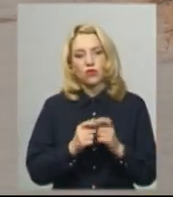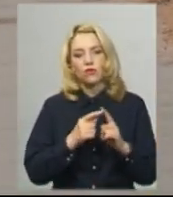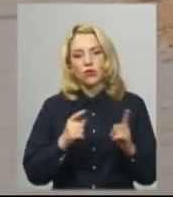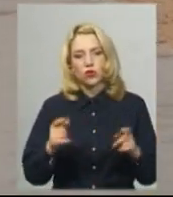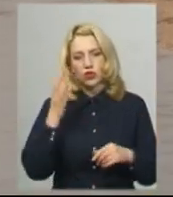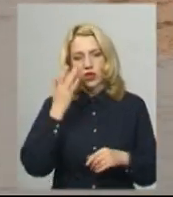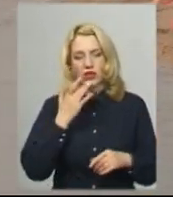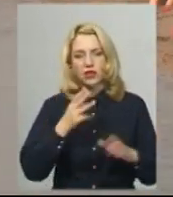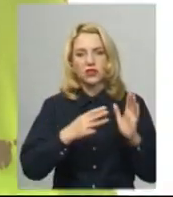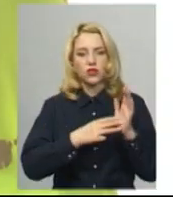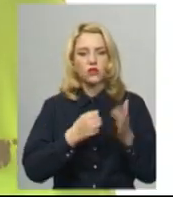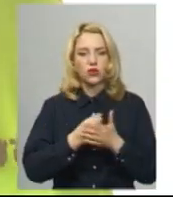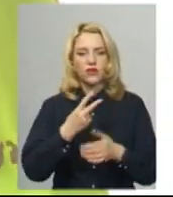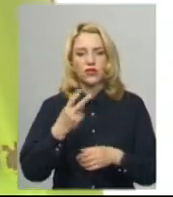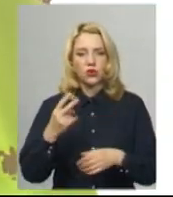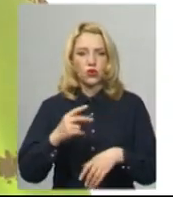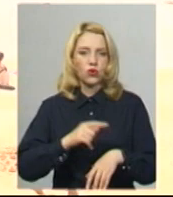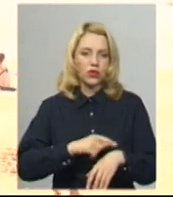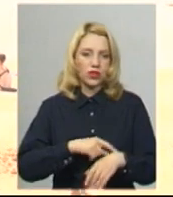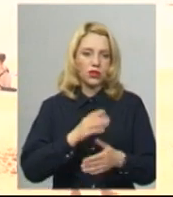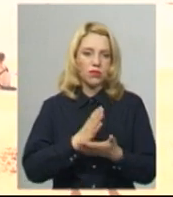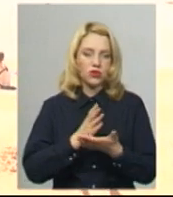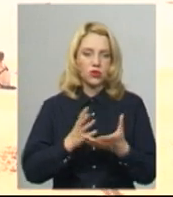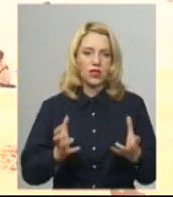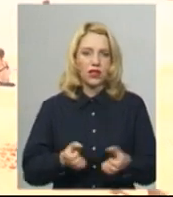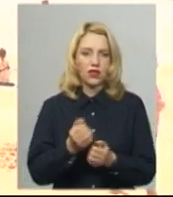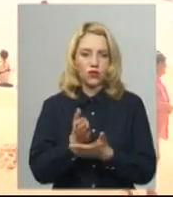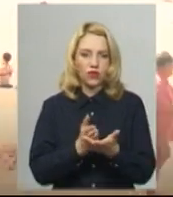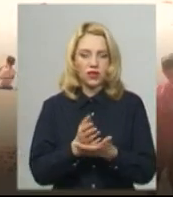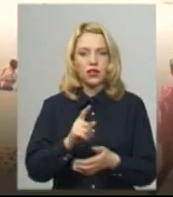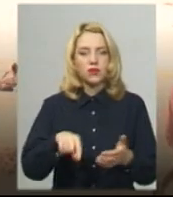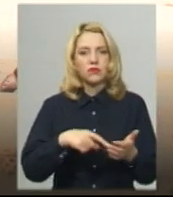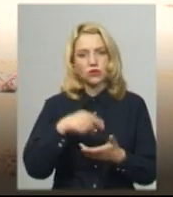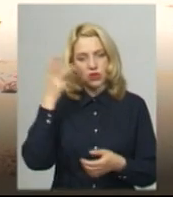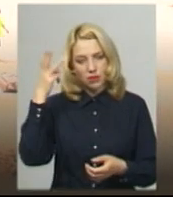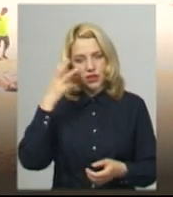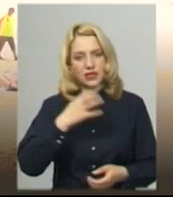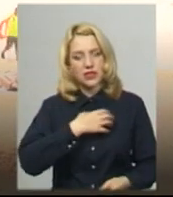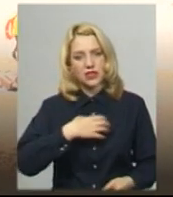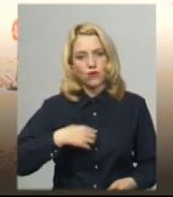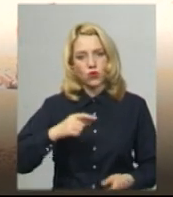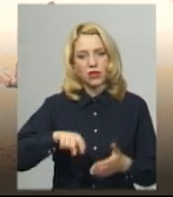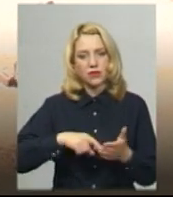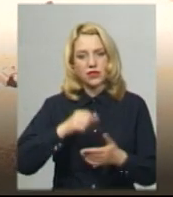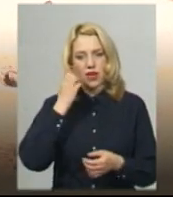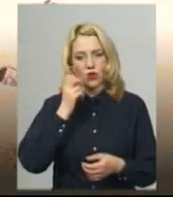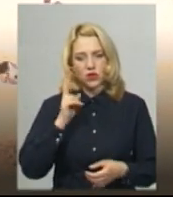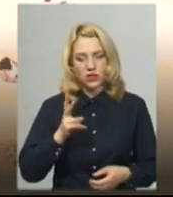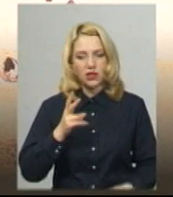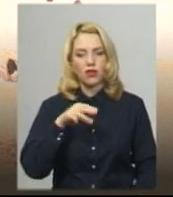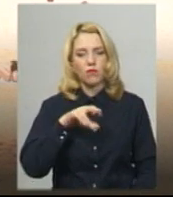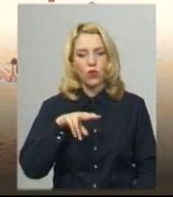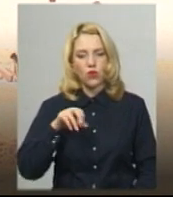літа з 8 до 22 години присутній рятувальник. У містах Хмельницький, Славута, Старокостянтинів, Полони,